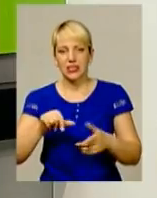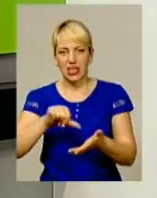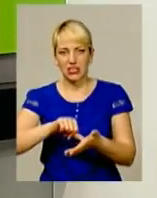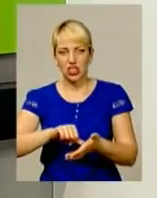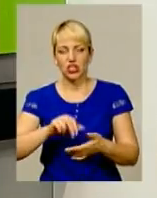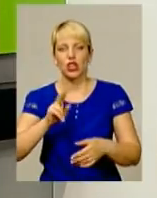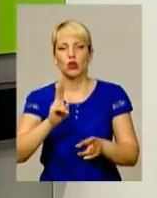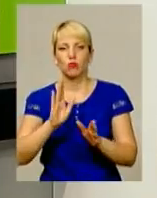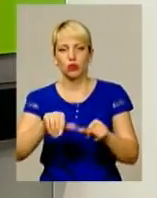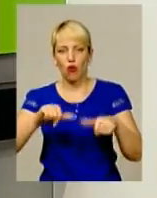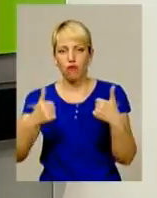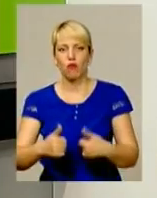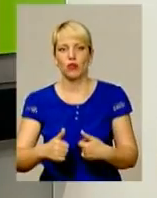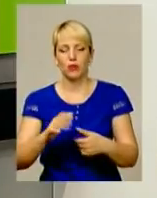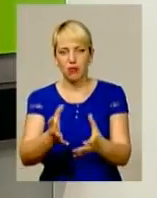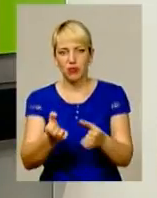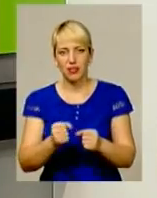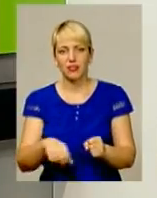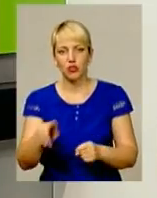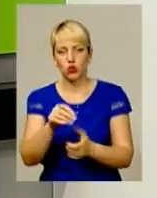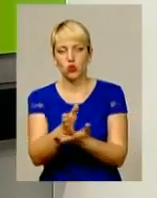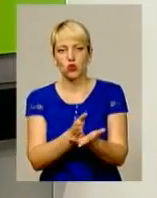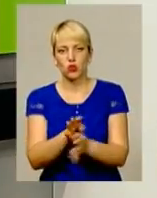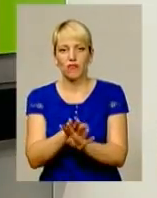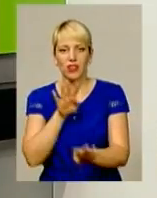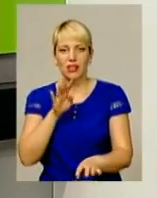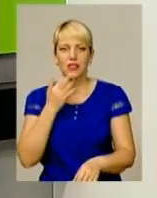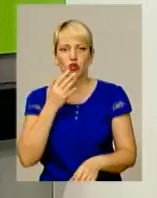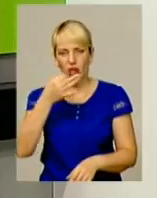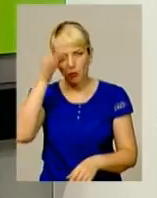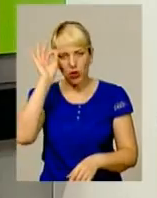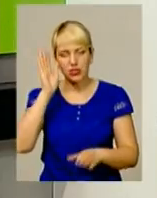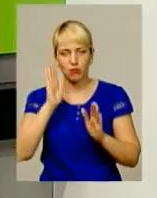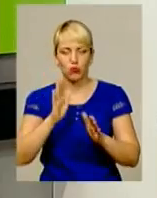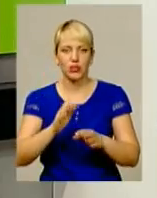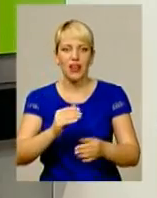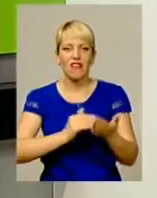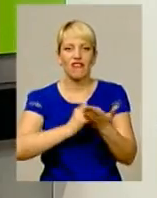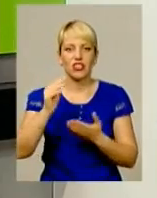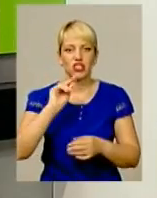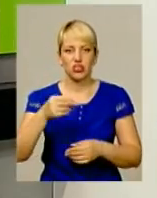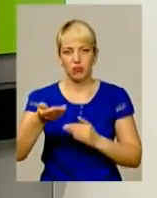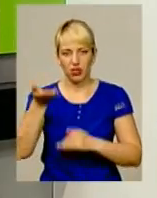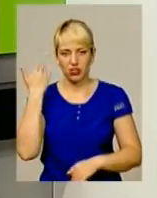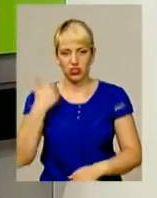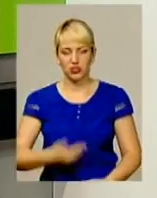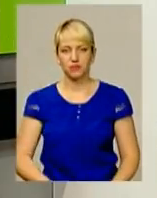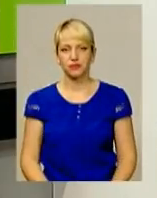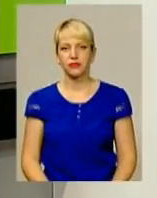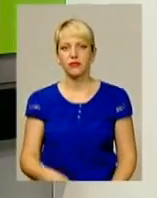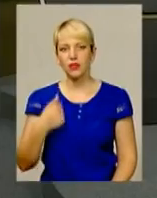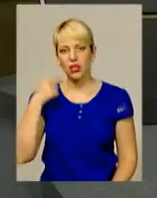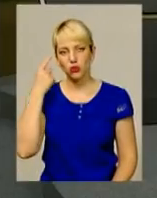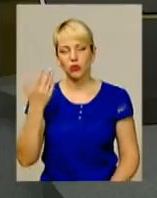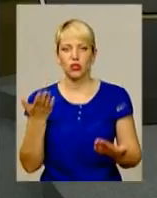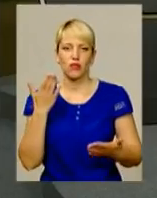оформлені і прийняті до служби в лавах національної поліції, будуть значно вищі, ніж були раніше. Я думаю, що